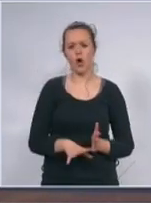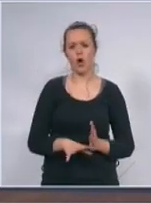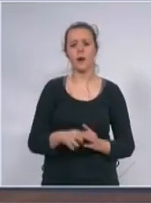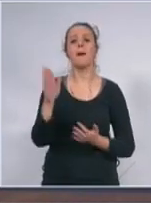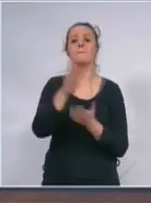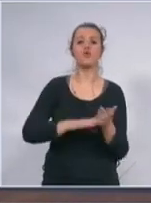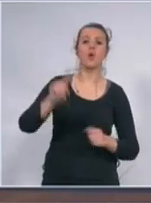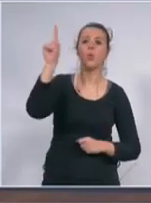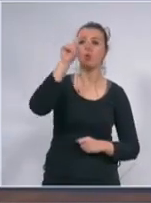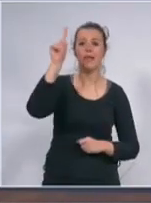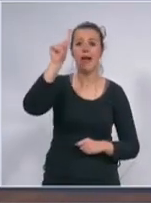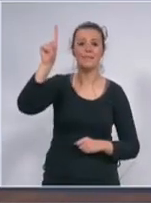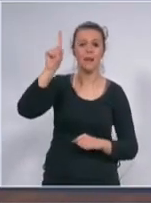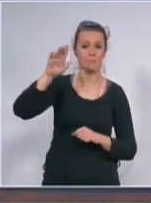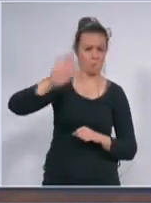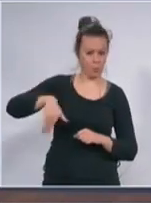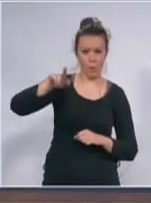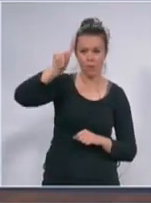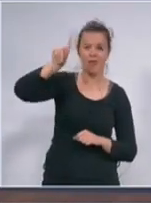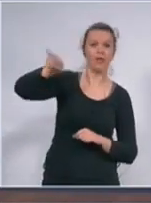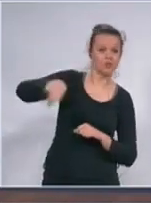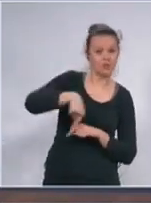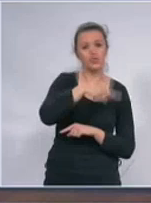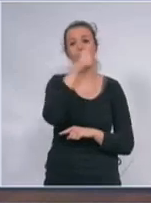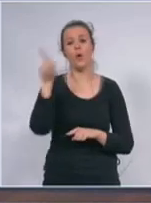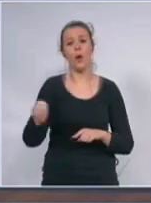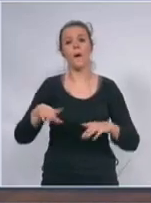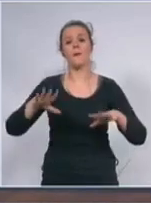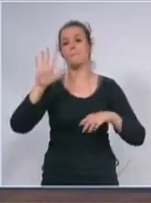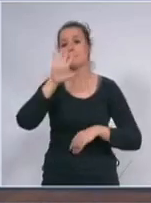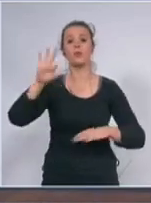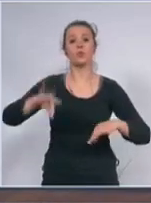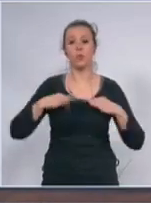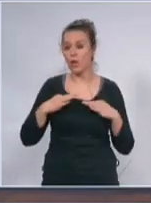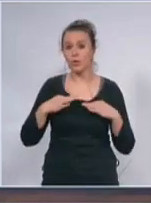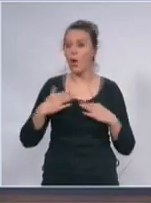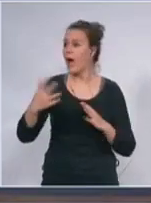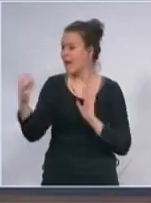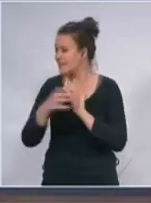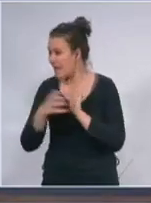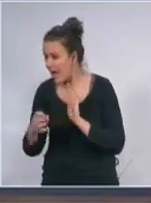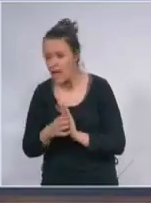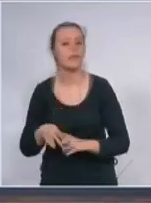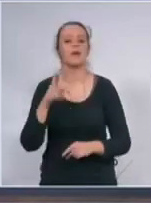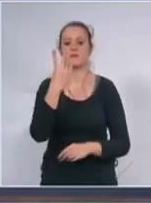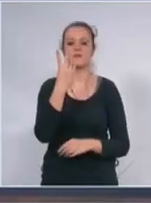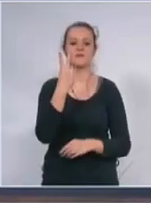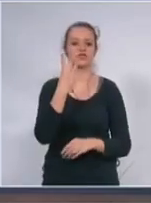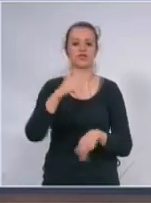do 5 ujutru a zatim će biti 24 sata i da vam odmah kažem